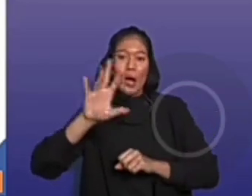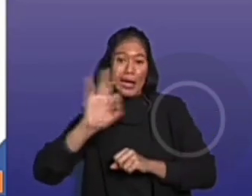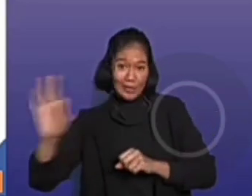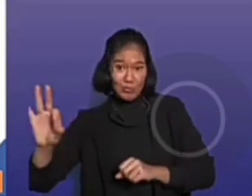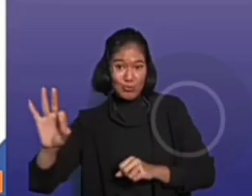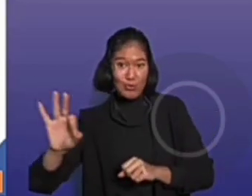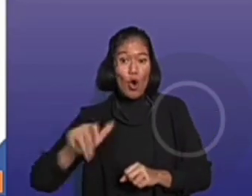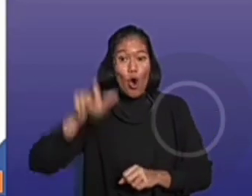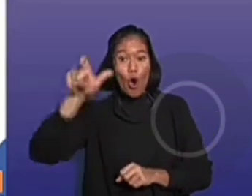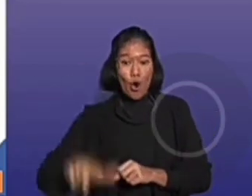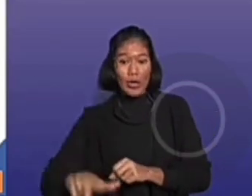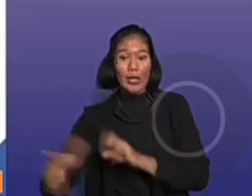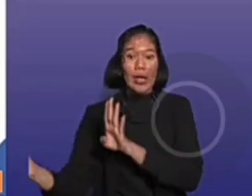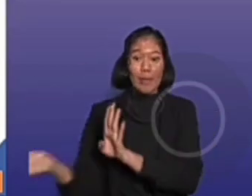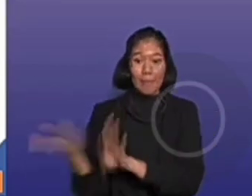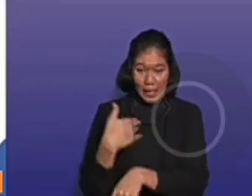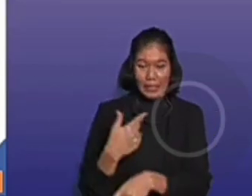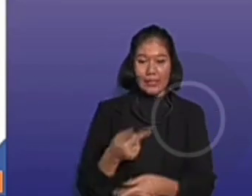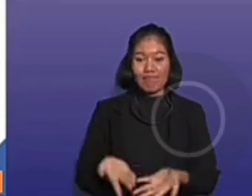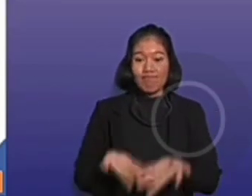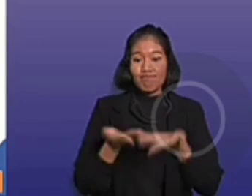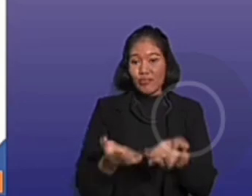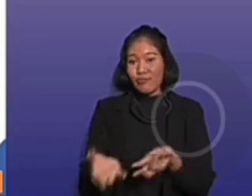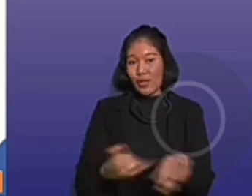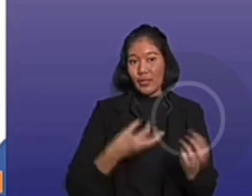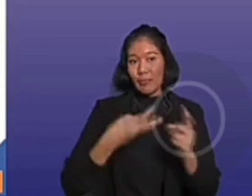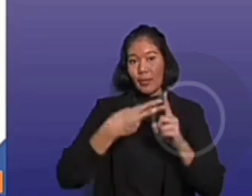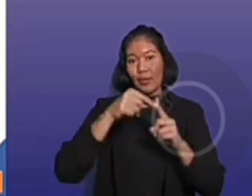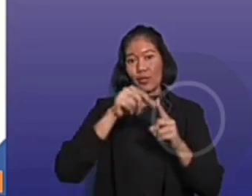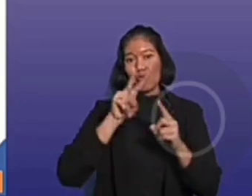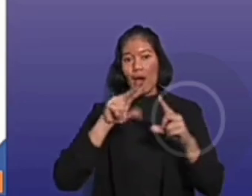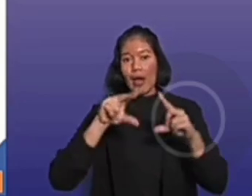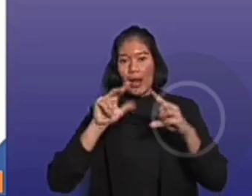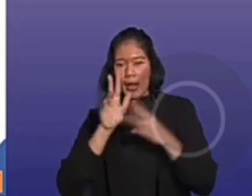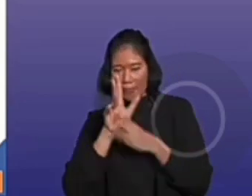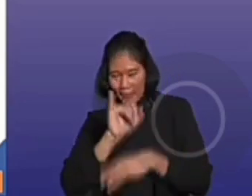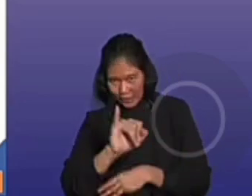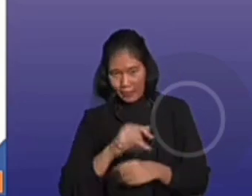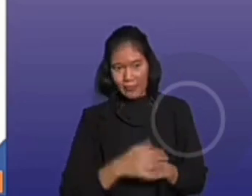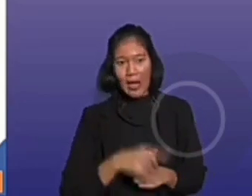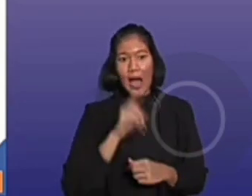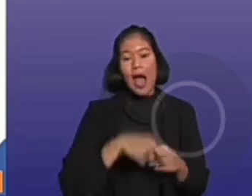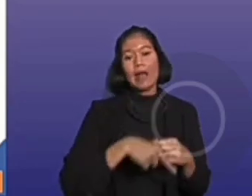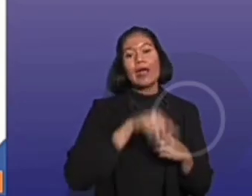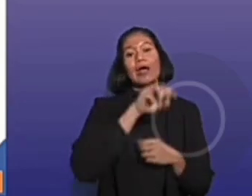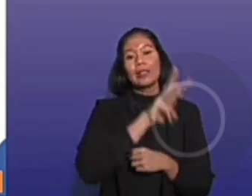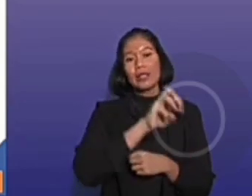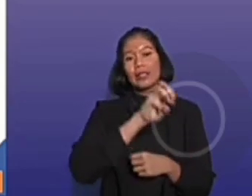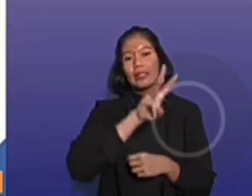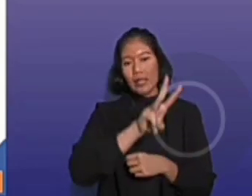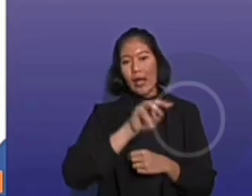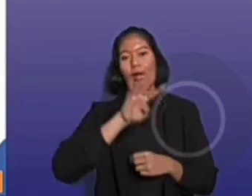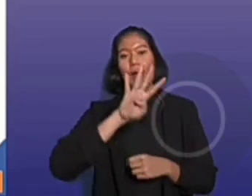kepulangannya dipasilitasi oleh BP-2MI, sebanyak 33